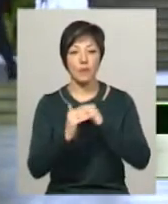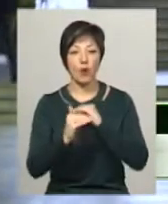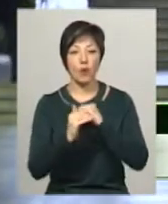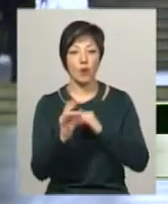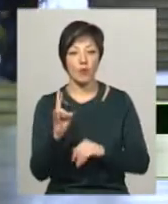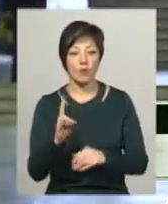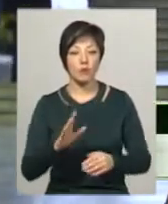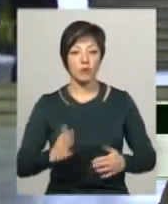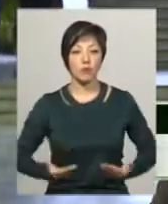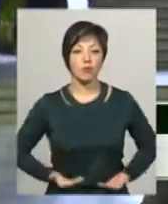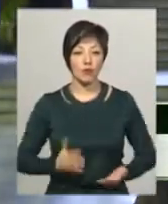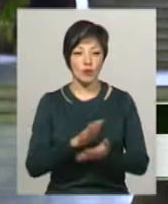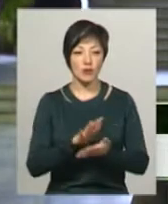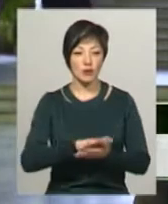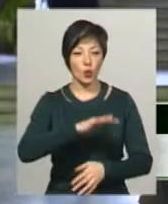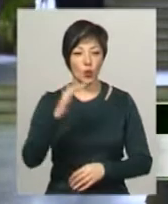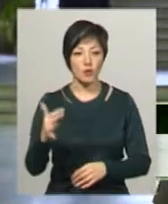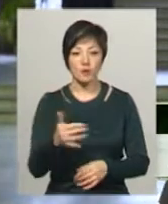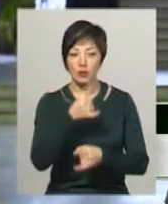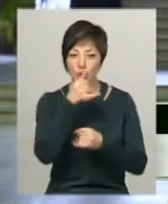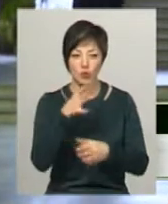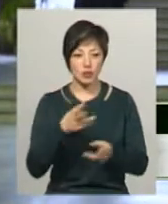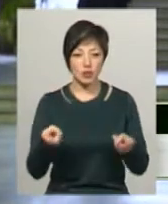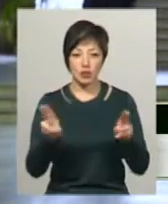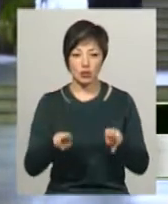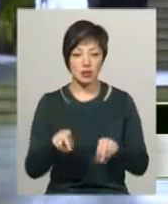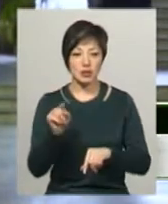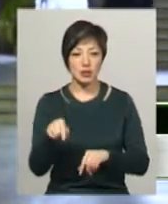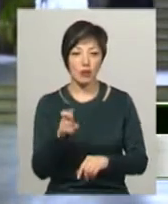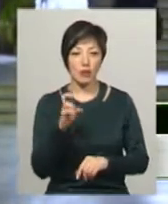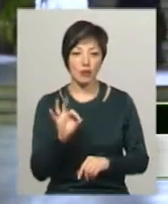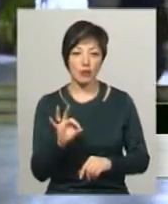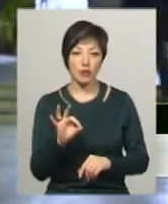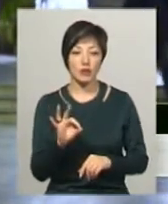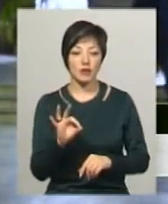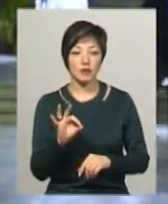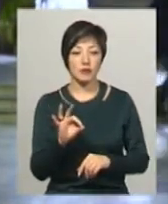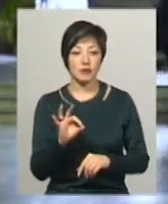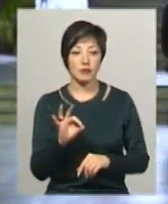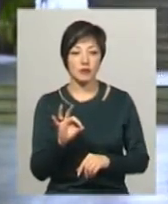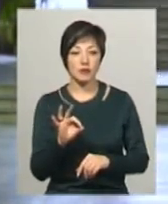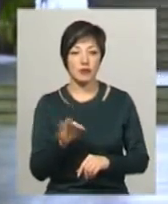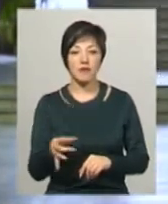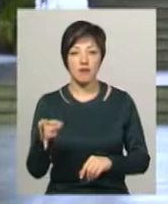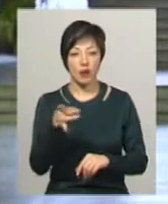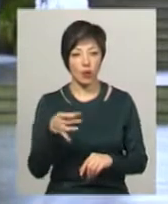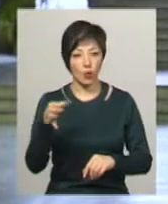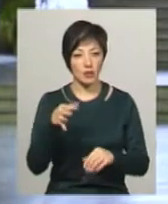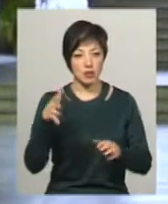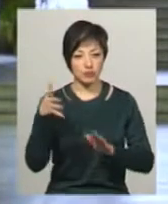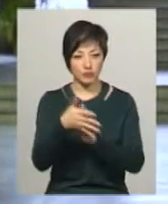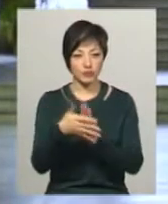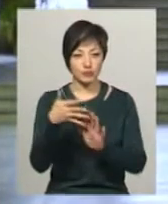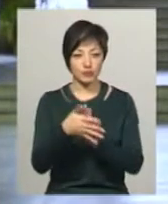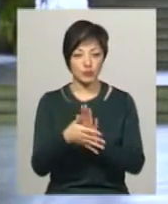побутових, твердих побутових відходів, воно не може залишатися там, тому що з нього в район озерний течуть